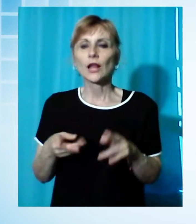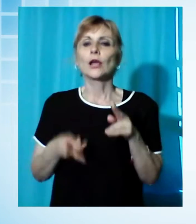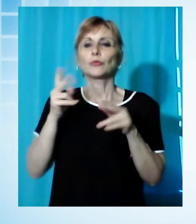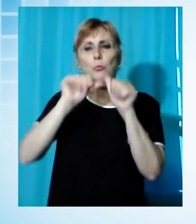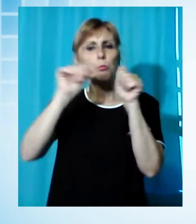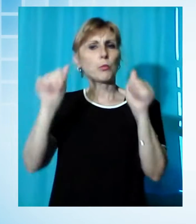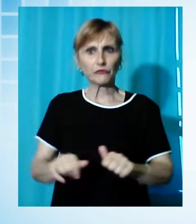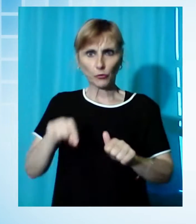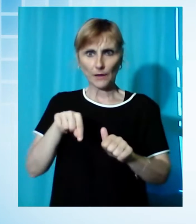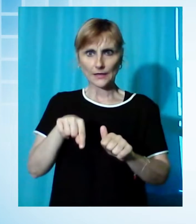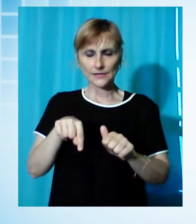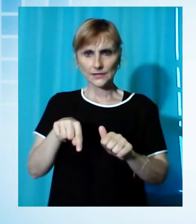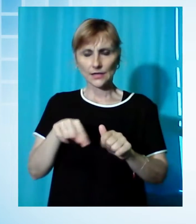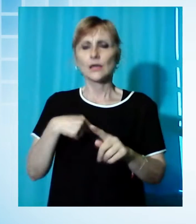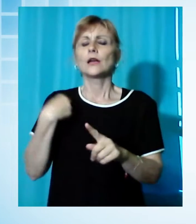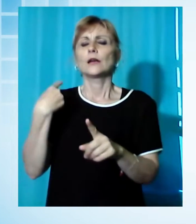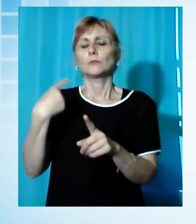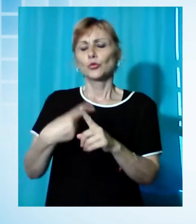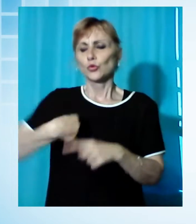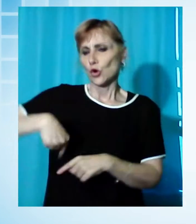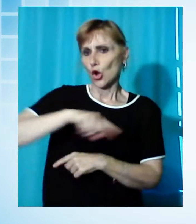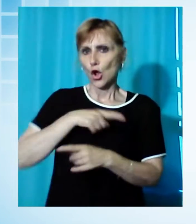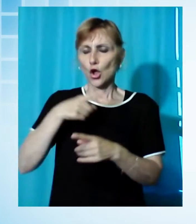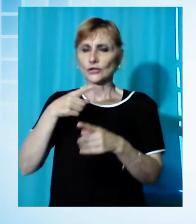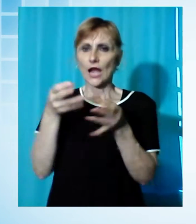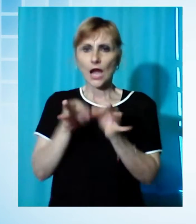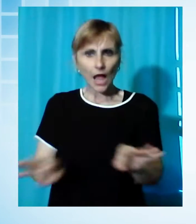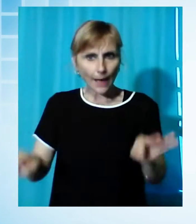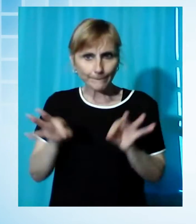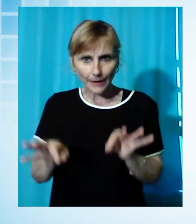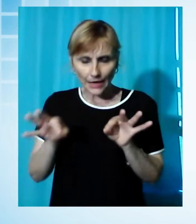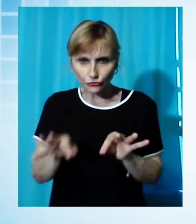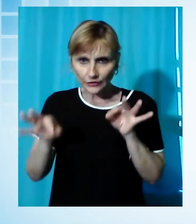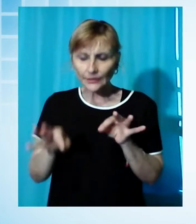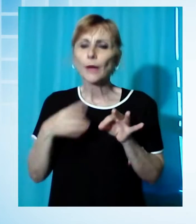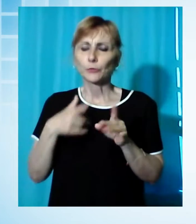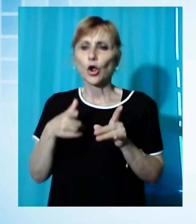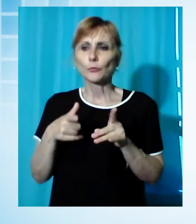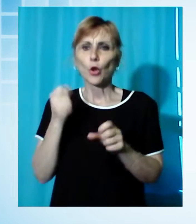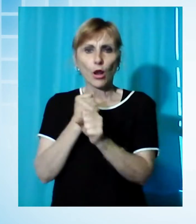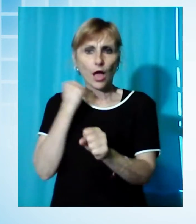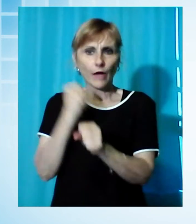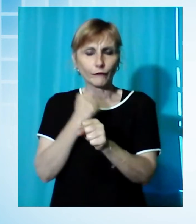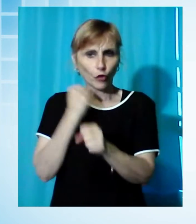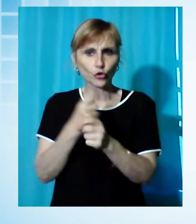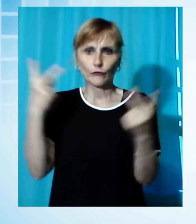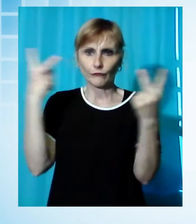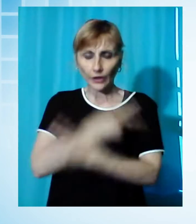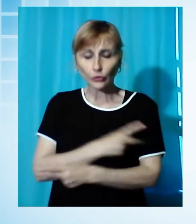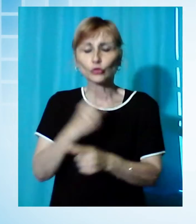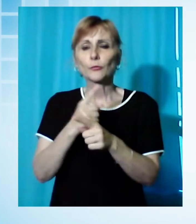capacità di fare gli albergatori, che secondo me la riscopreremo sempre di più.